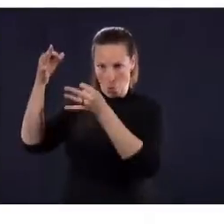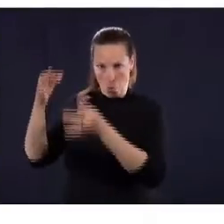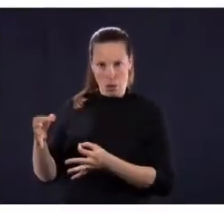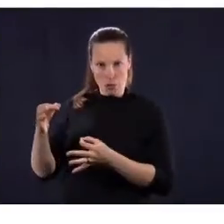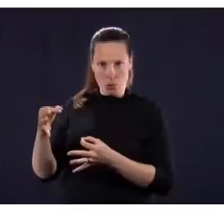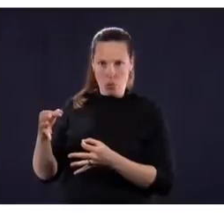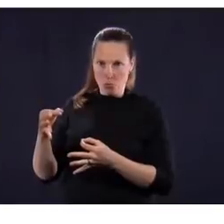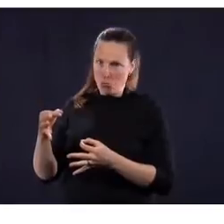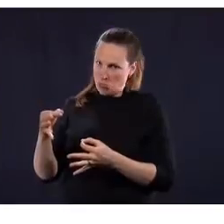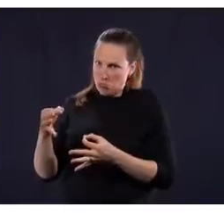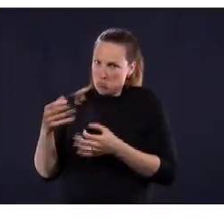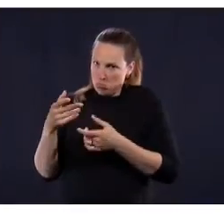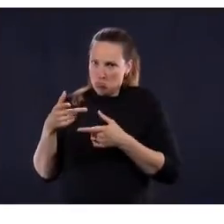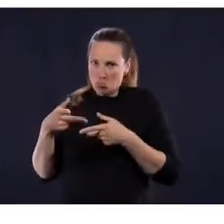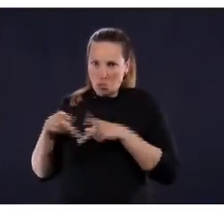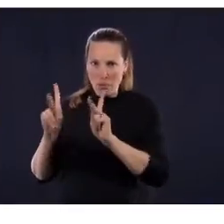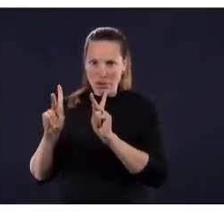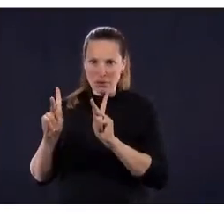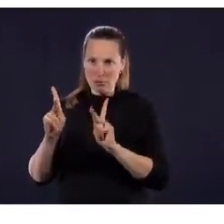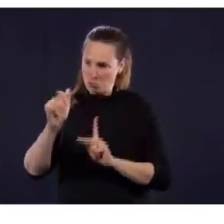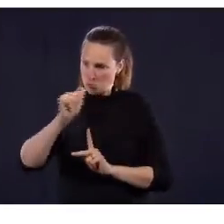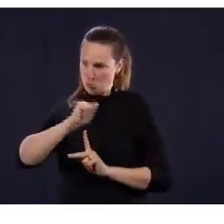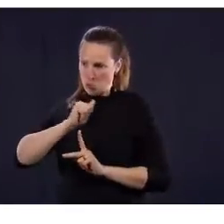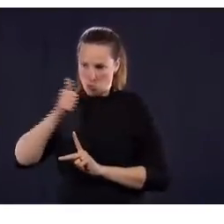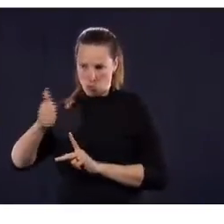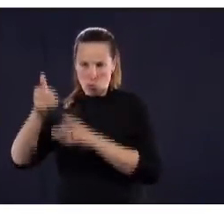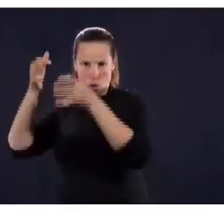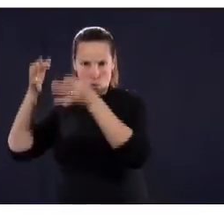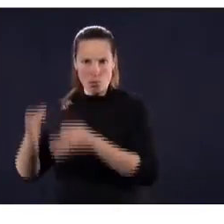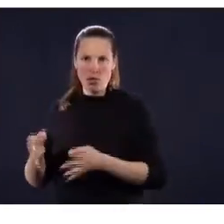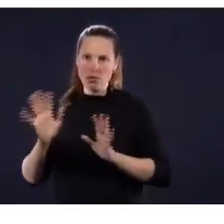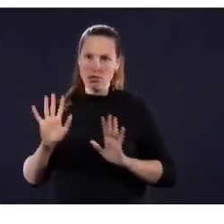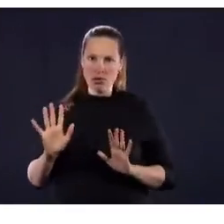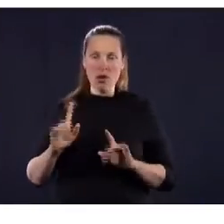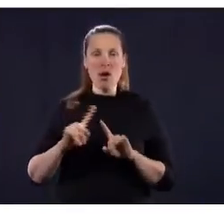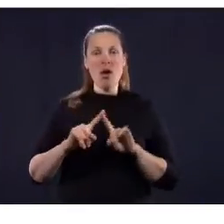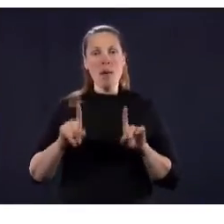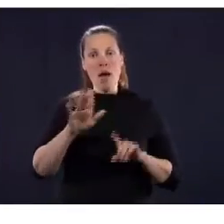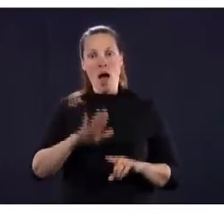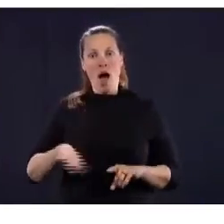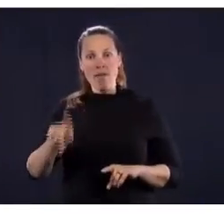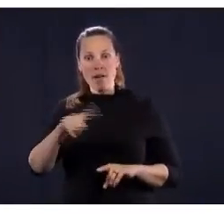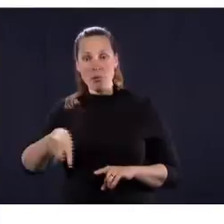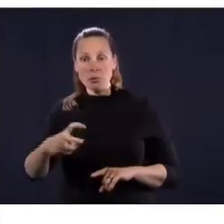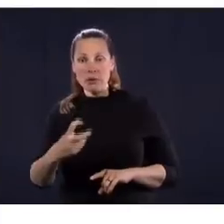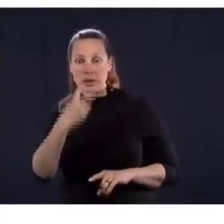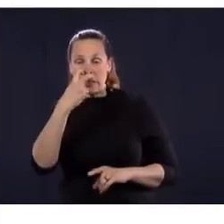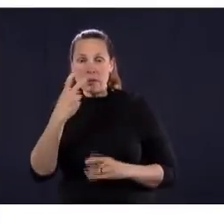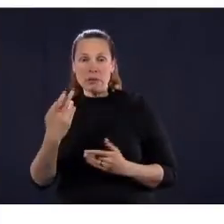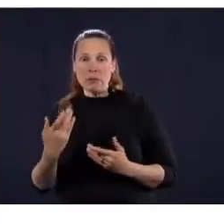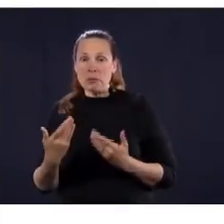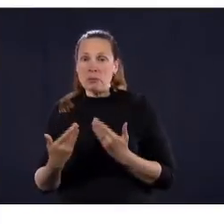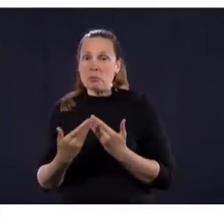des personnes, là, de plus de 60 ans, il y a un risque. Donc, c'est pour ça que c'est du cas par cas.